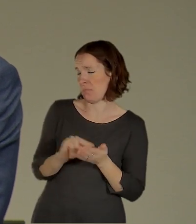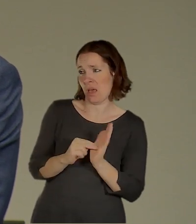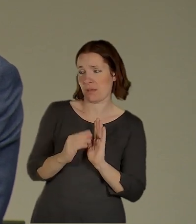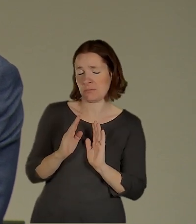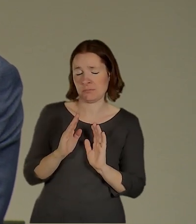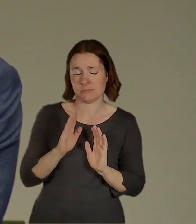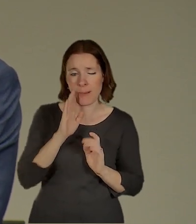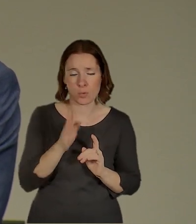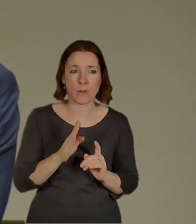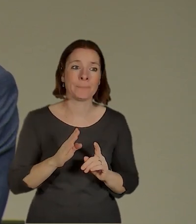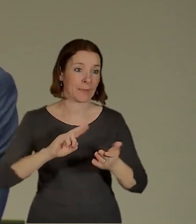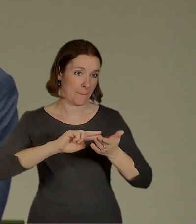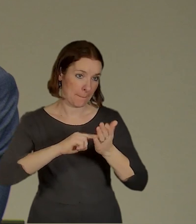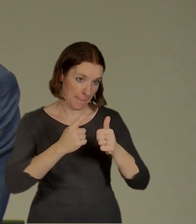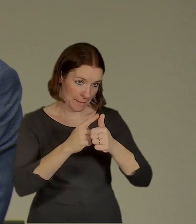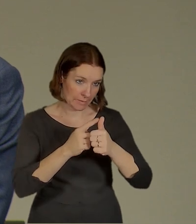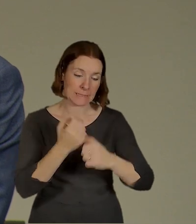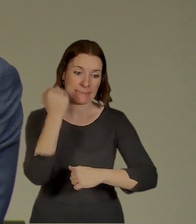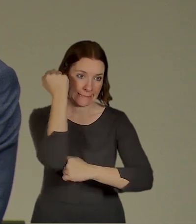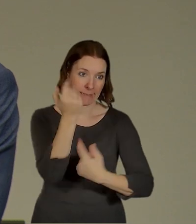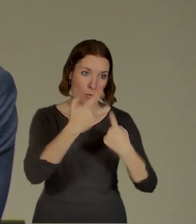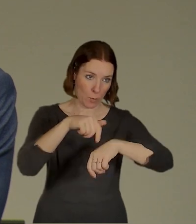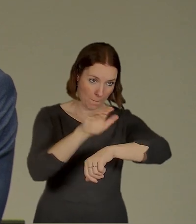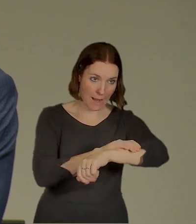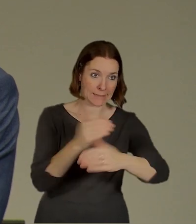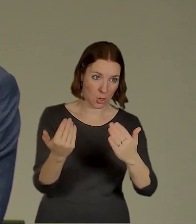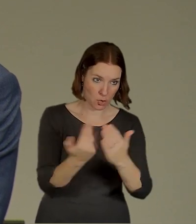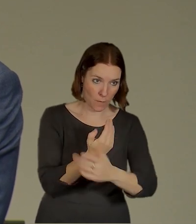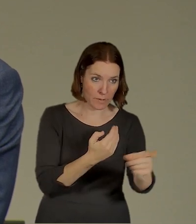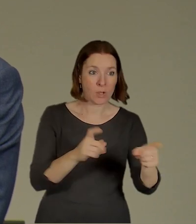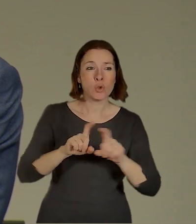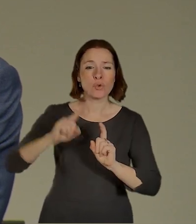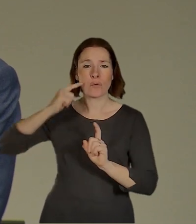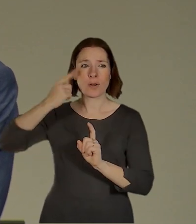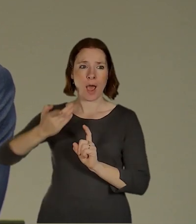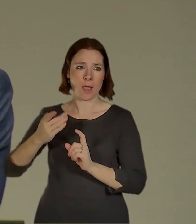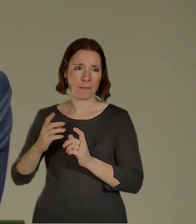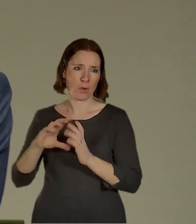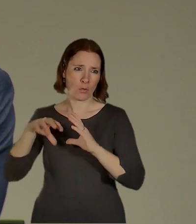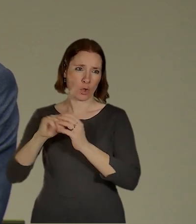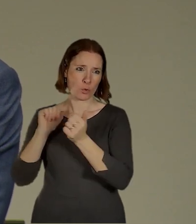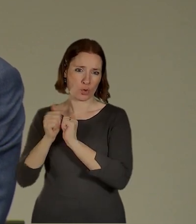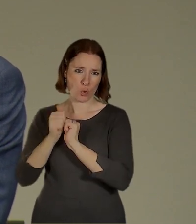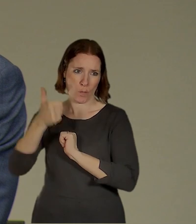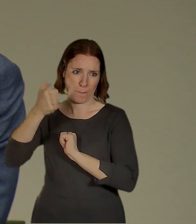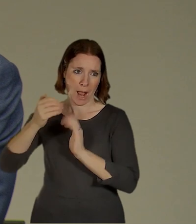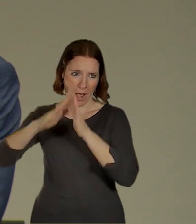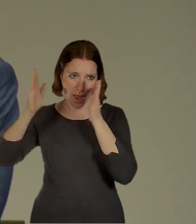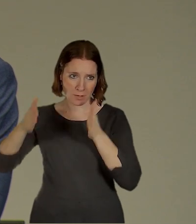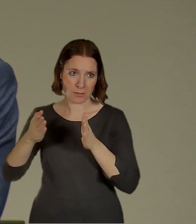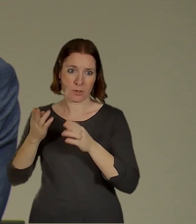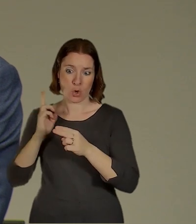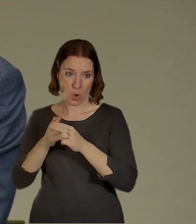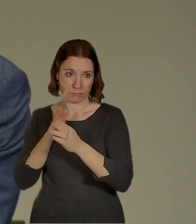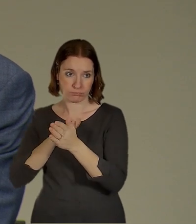tam bude sídlo magistrátu, nové, poté, co nám skončí nájem ve Škodově, Paláci. To vypadá, že se